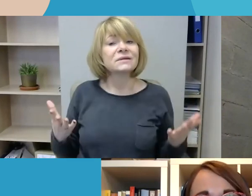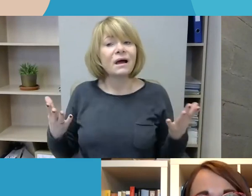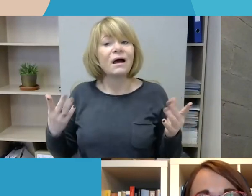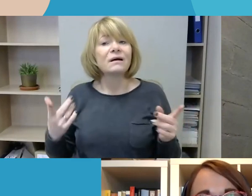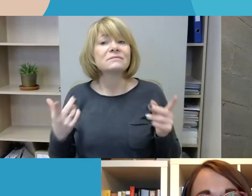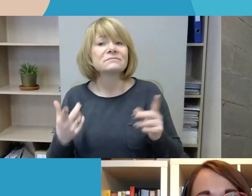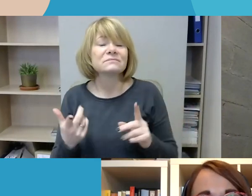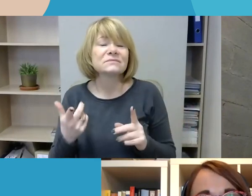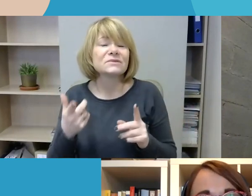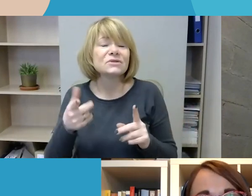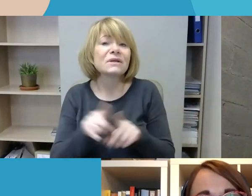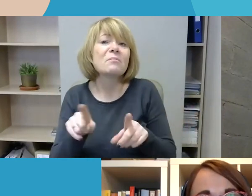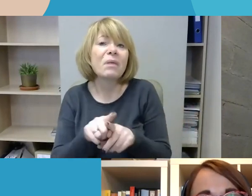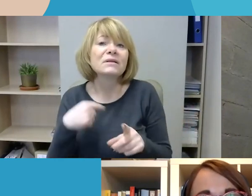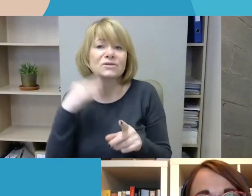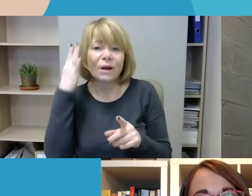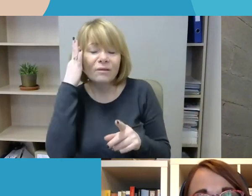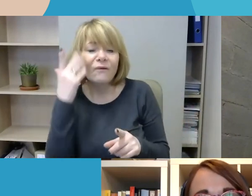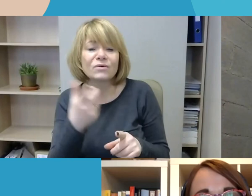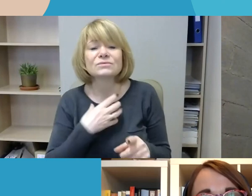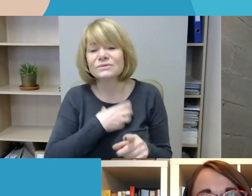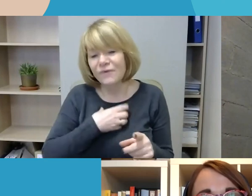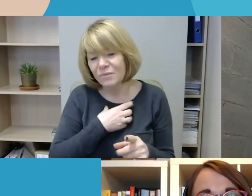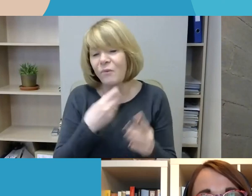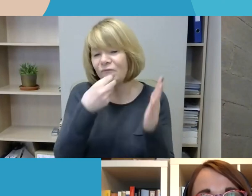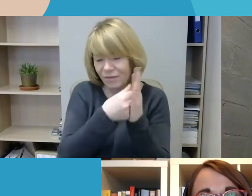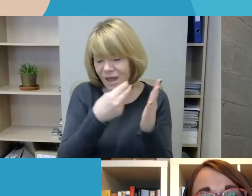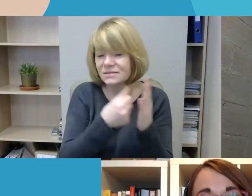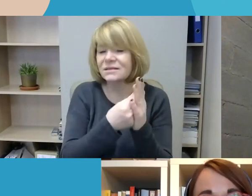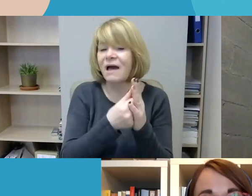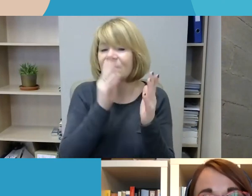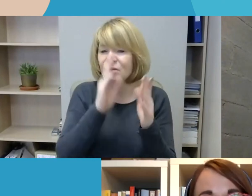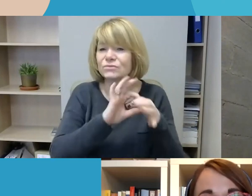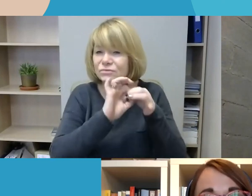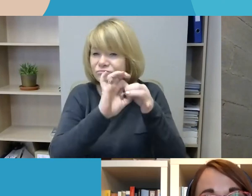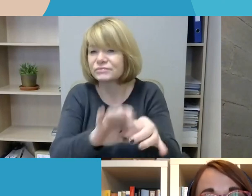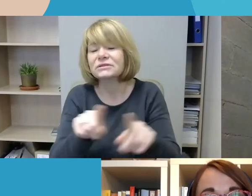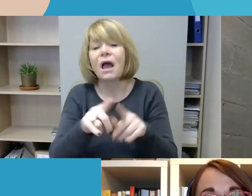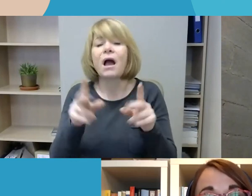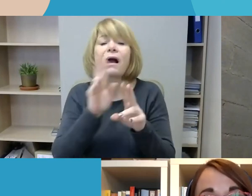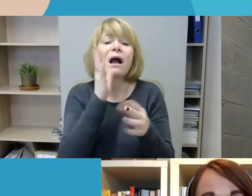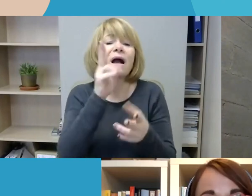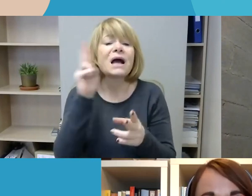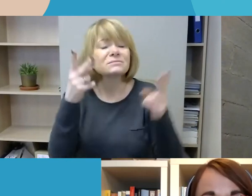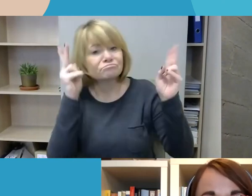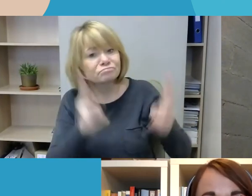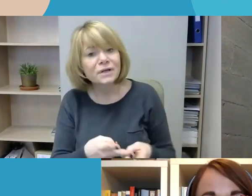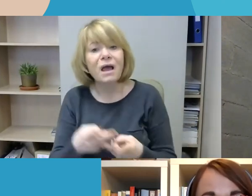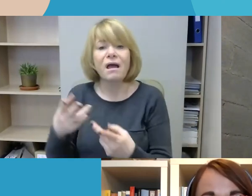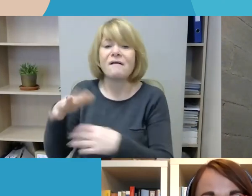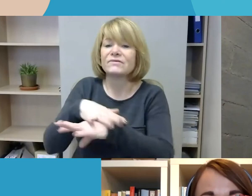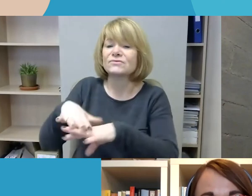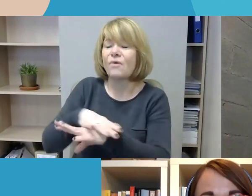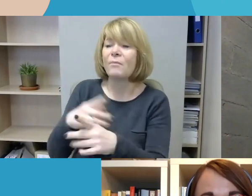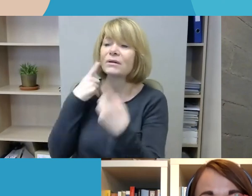sekančiu finansavimu, kad galėtų būti užtikrina tiek pagalba nukentėjusiems, tiek švietimas visuomenės apskritai, kas yra tie neapikantos